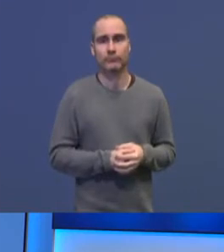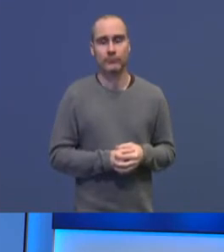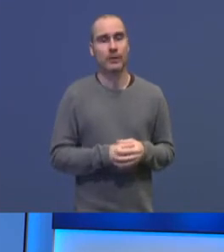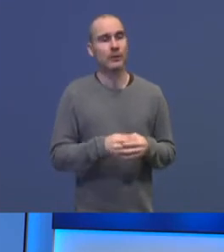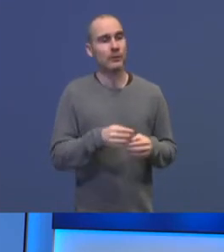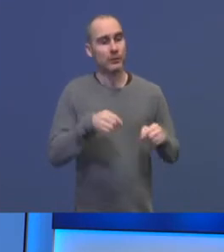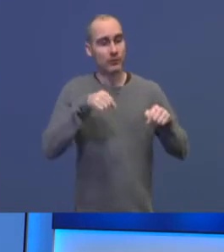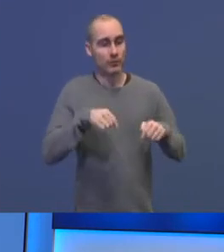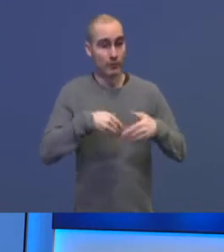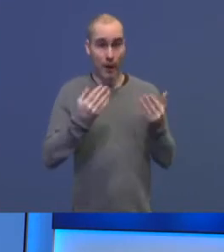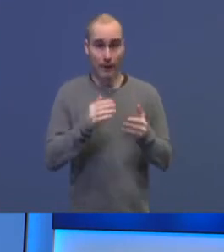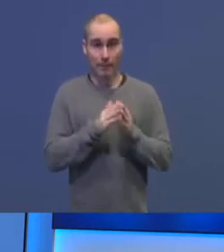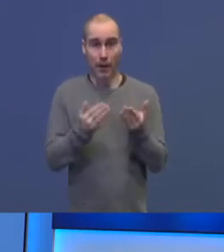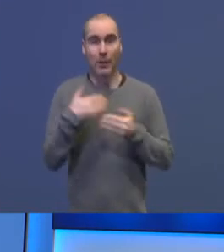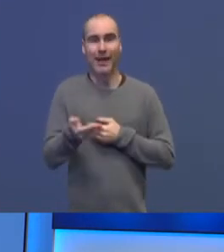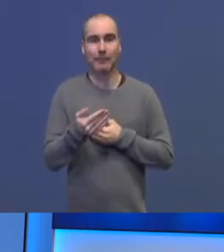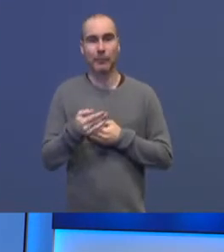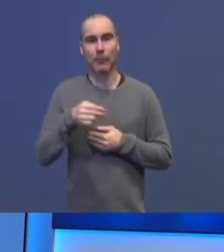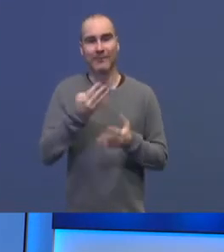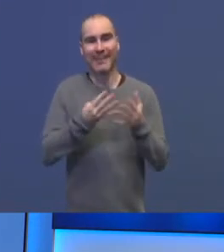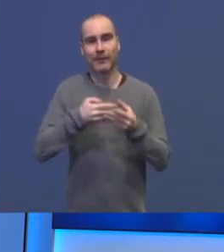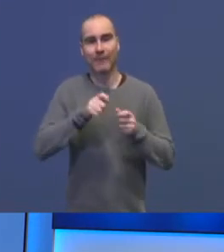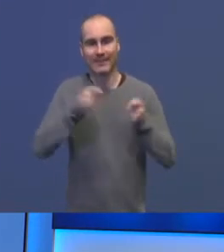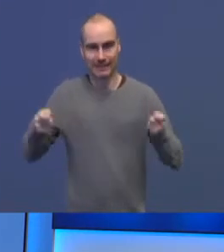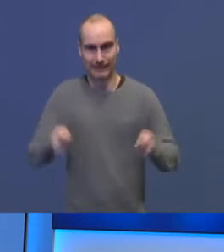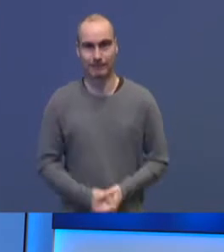Nei, da er det Dagblad og deretter Nettavisen.